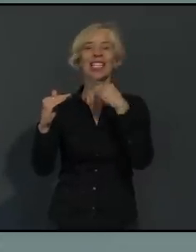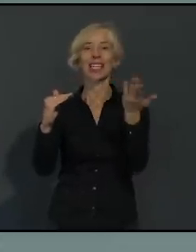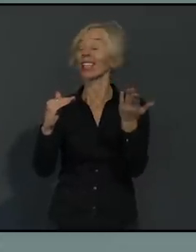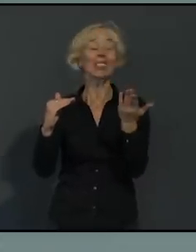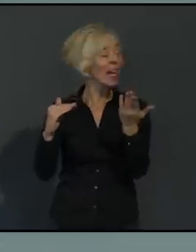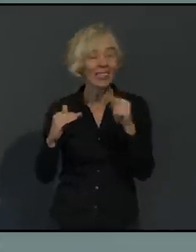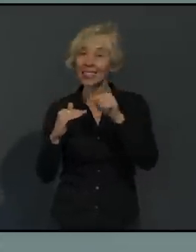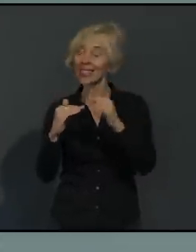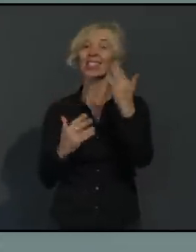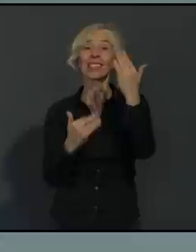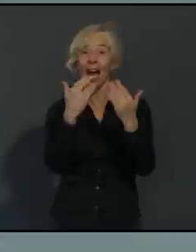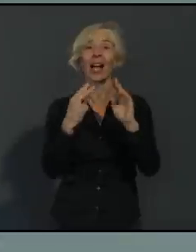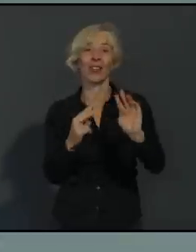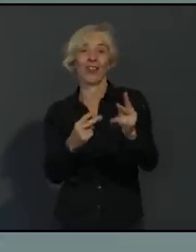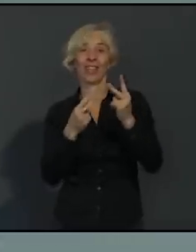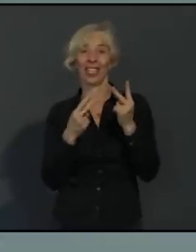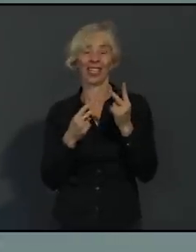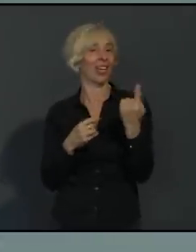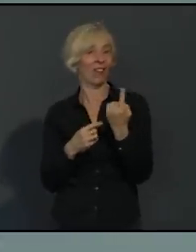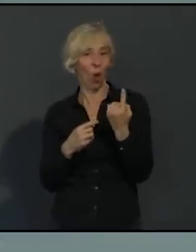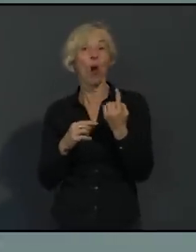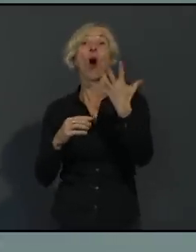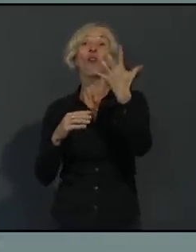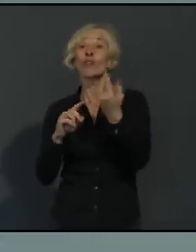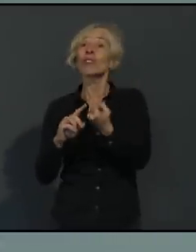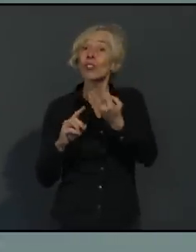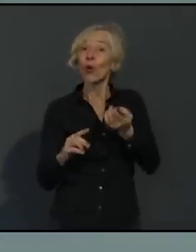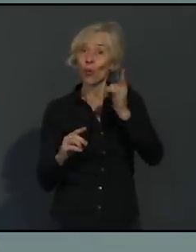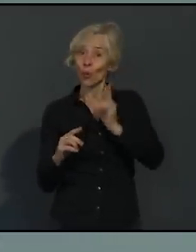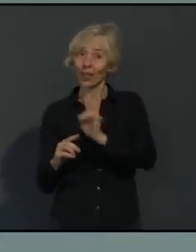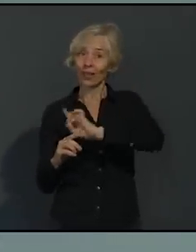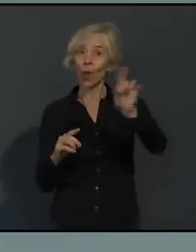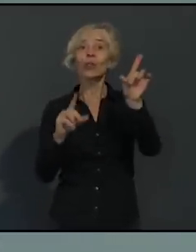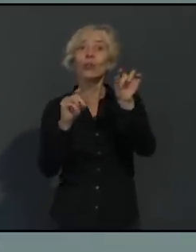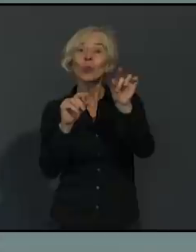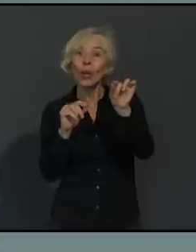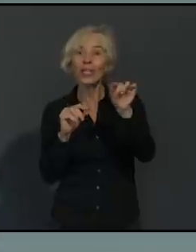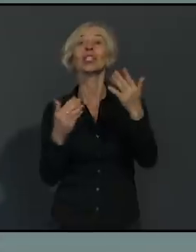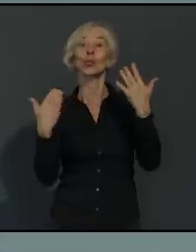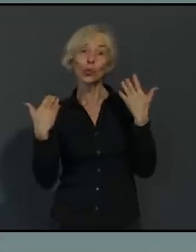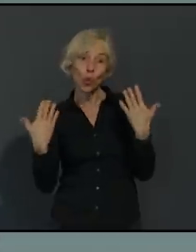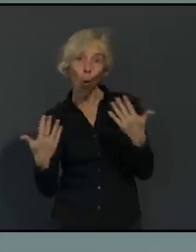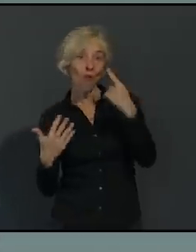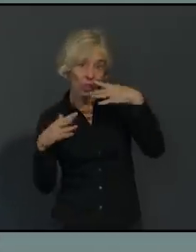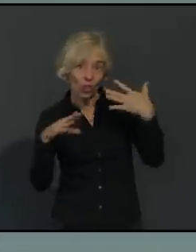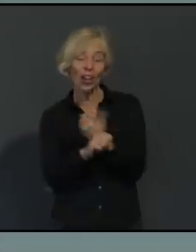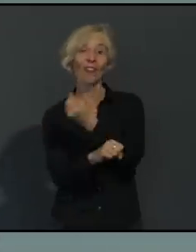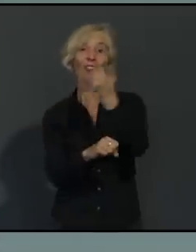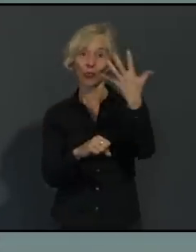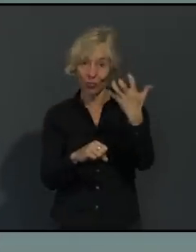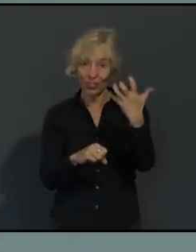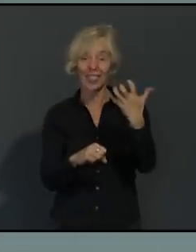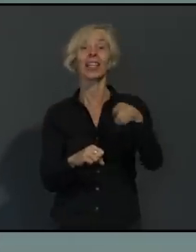Lage sind, die Infektionsketten nachzuvollziehen und eben die Infektionsketten auch zu unterbrechen und damit das